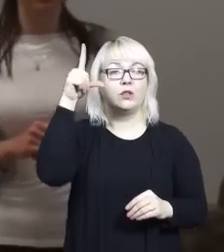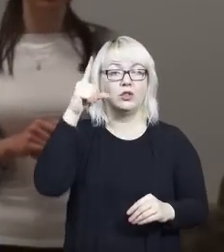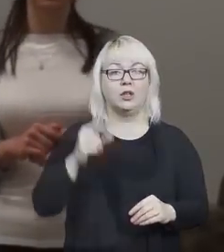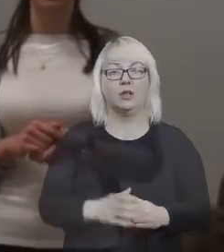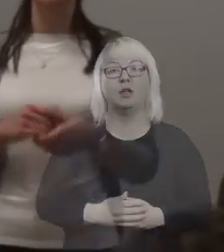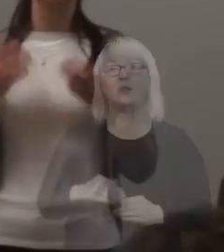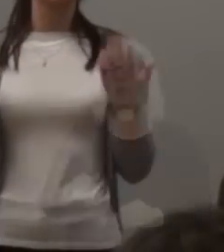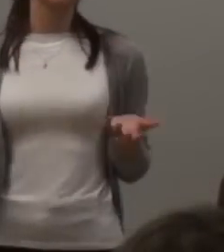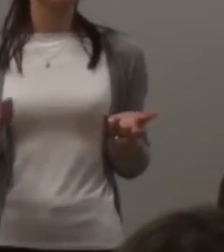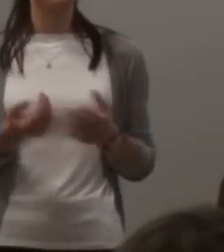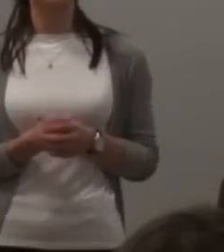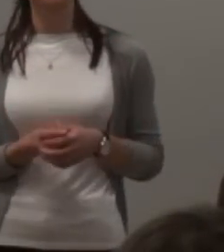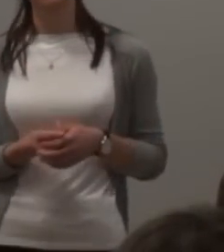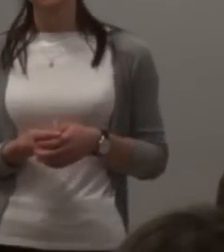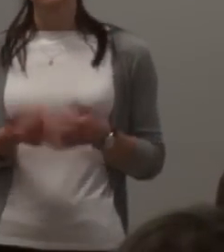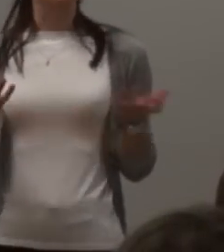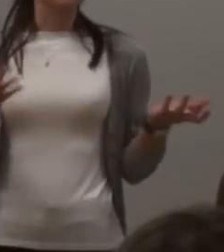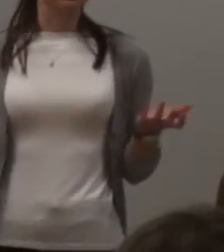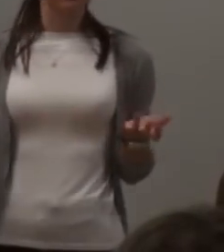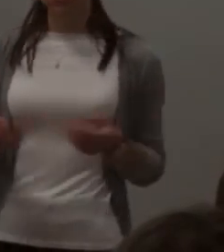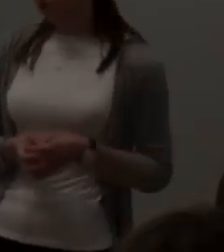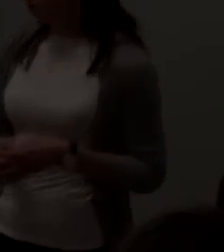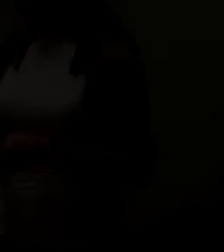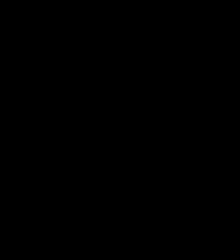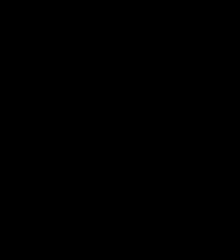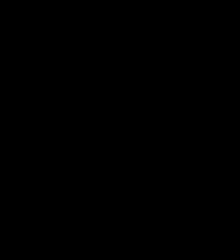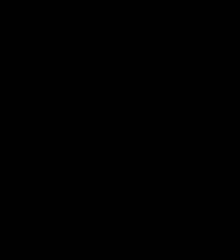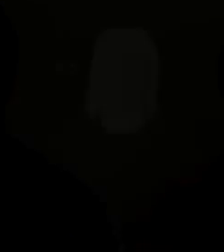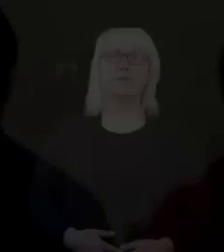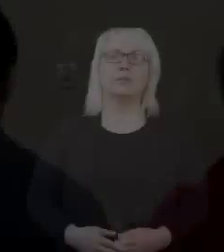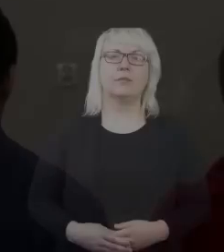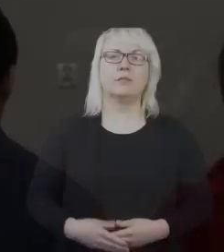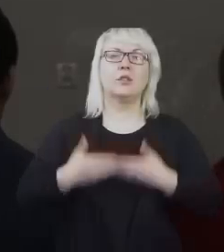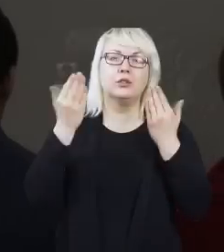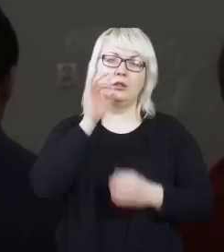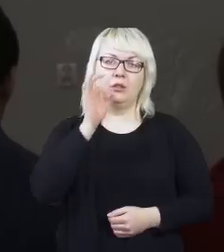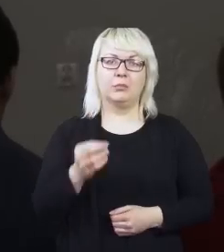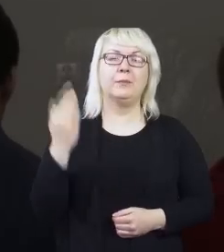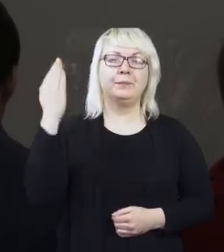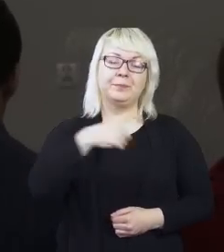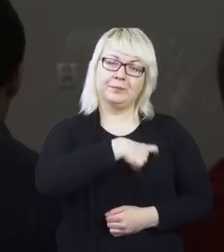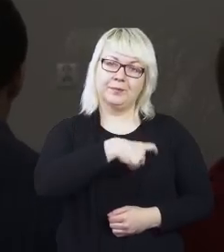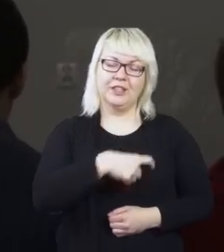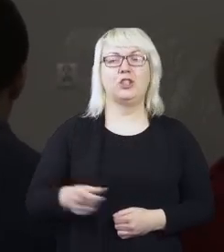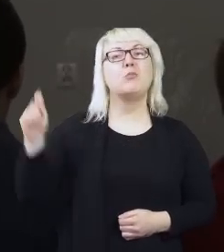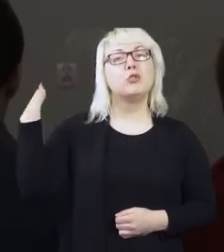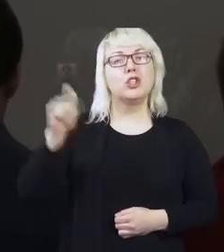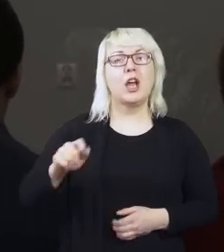dostępność realizowaną zupełnie inaczej i porównać te dwa doświadczenia. Dzień dobry, witam Państwa bardzo serdecznie.